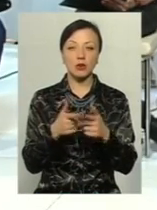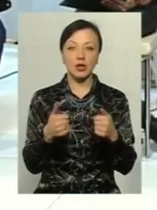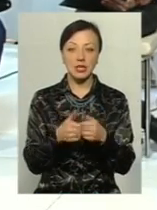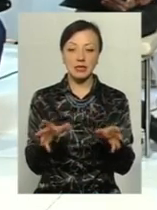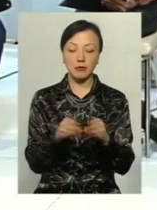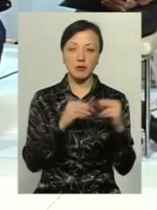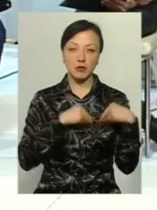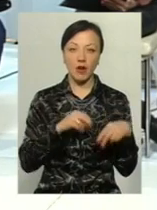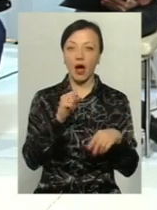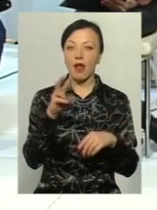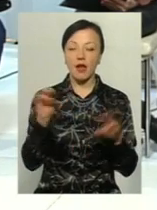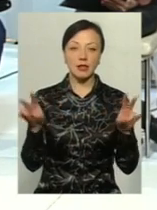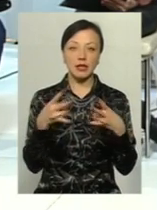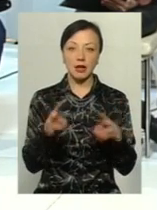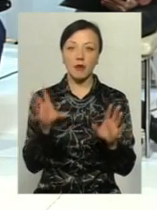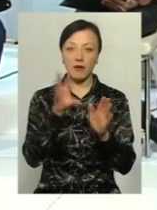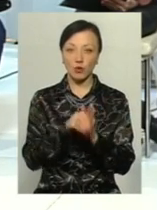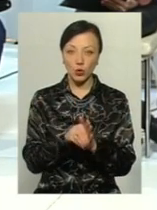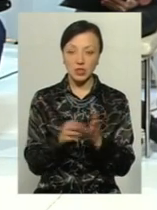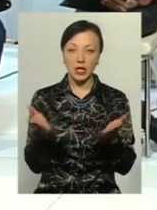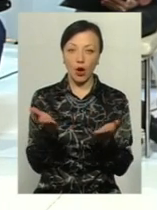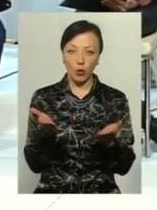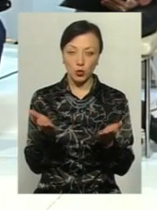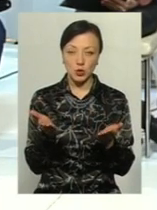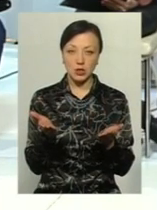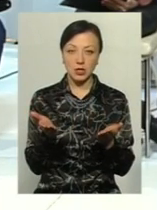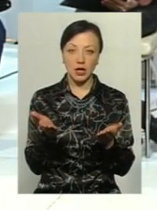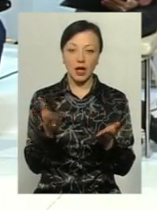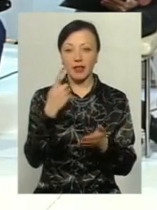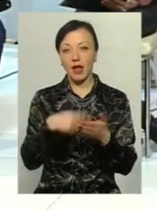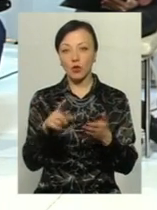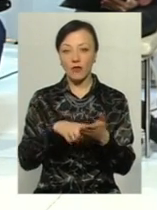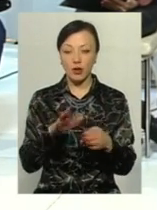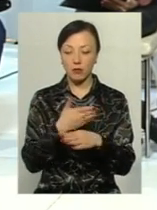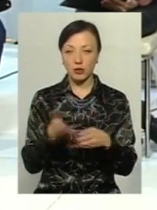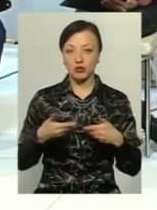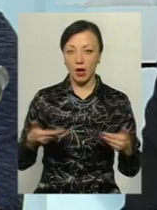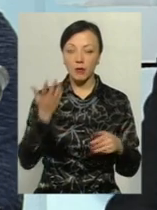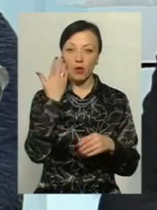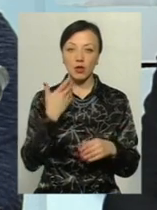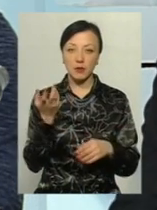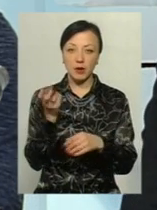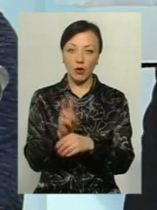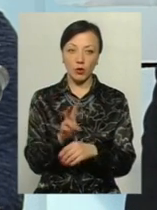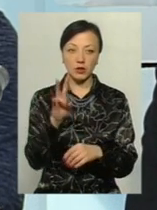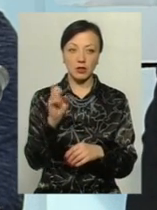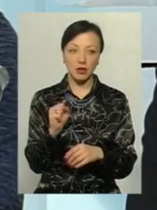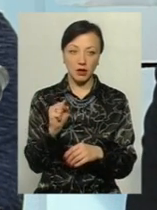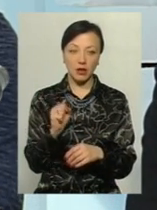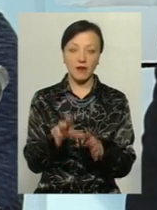співпрацювати. Але не треба вносити якусь недовіру між нами. Коли ми приходимо на